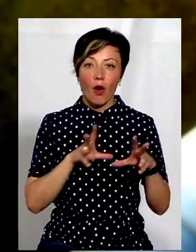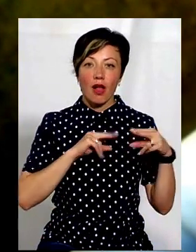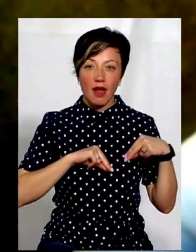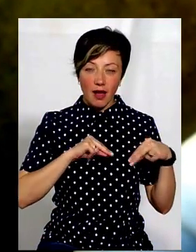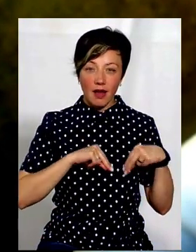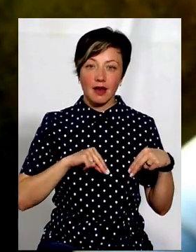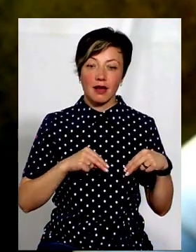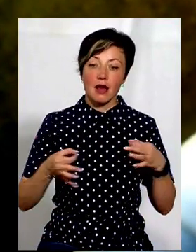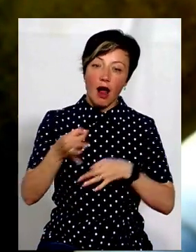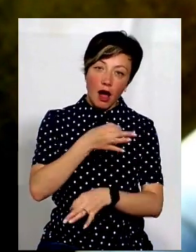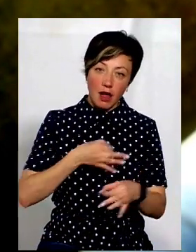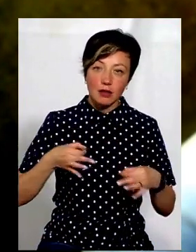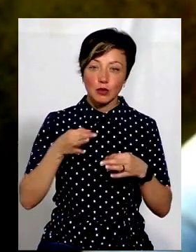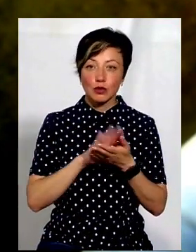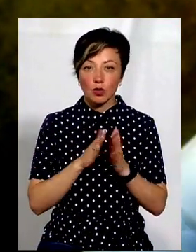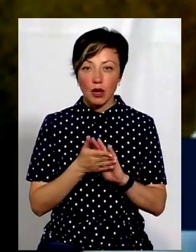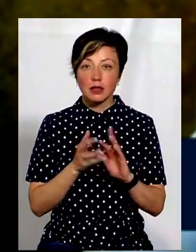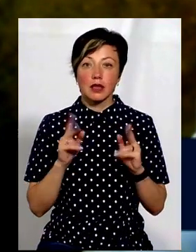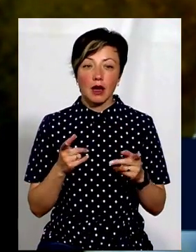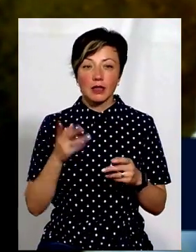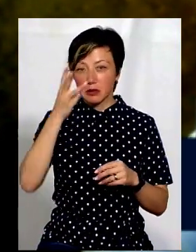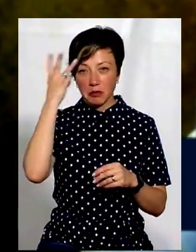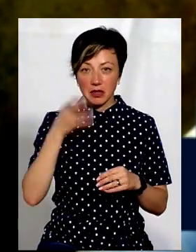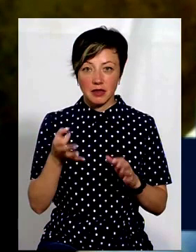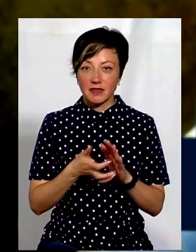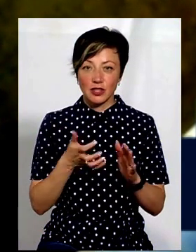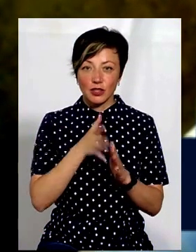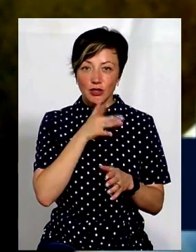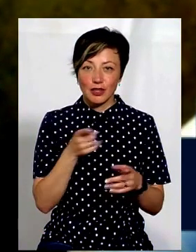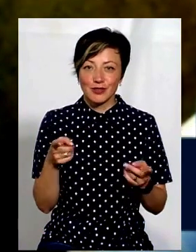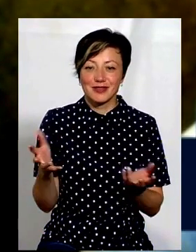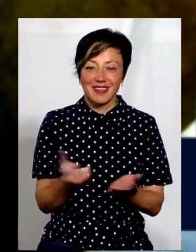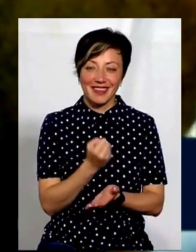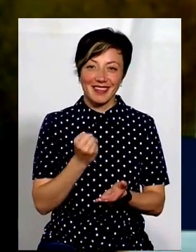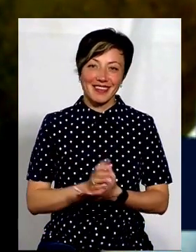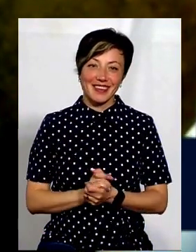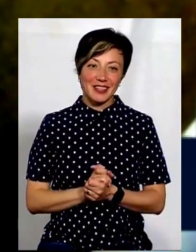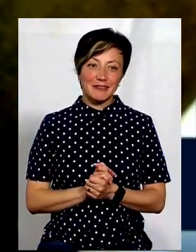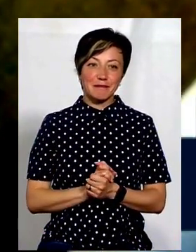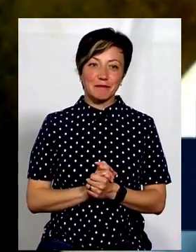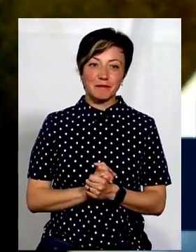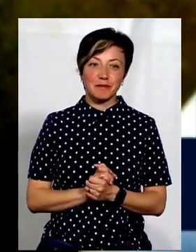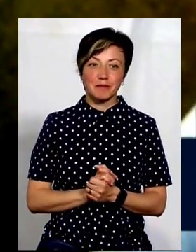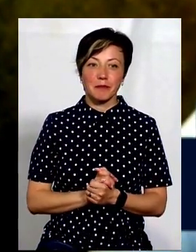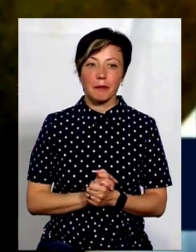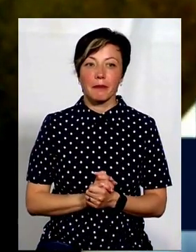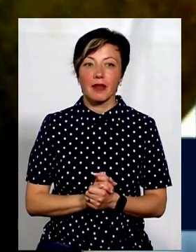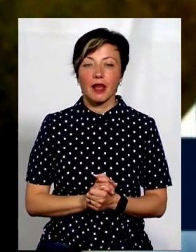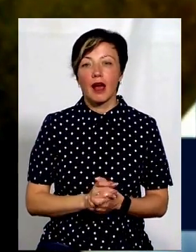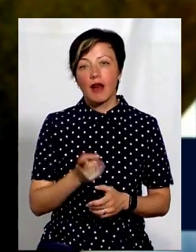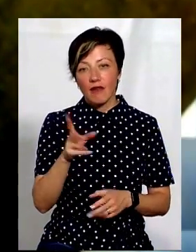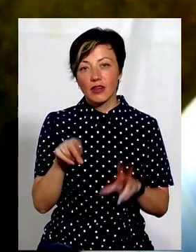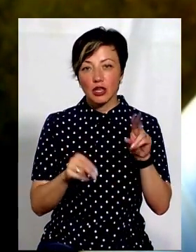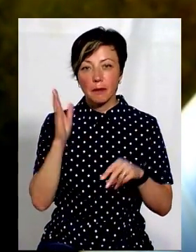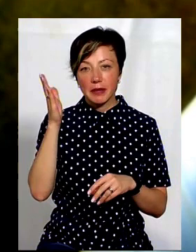якими ми радимося в якихось ситуаціях. А чомусь з Хмельниччини не вистачає часу. А наскільки ви вважаєте